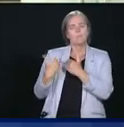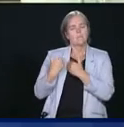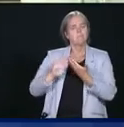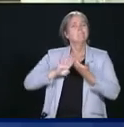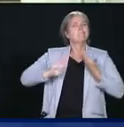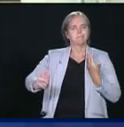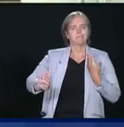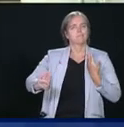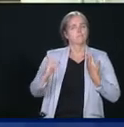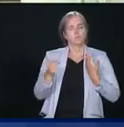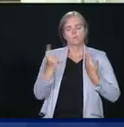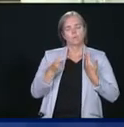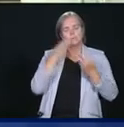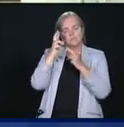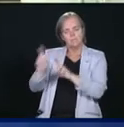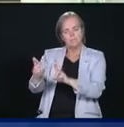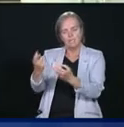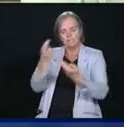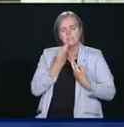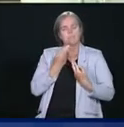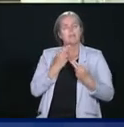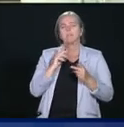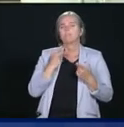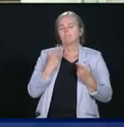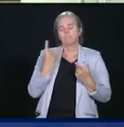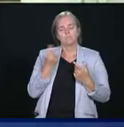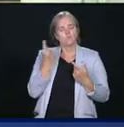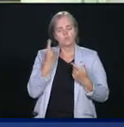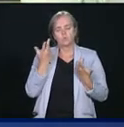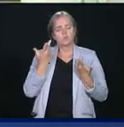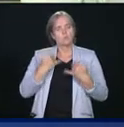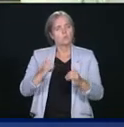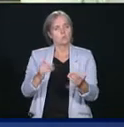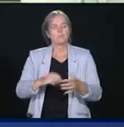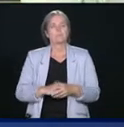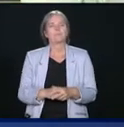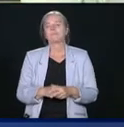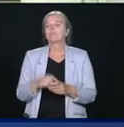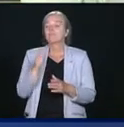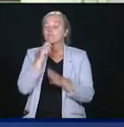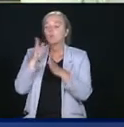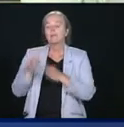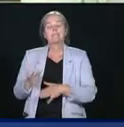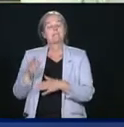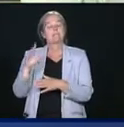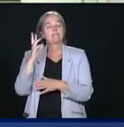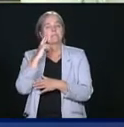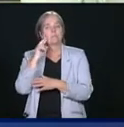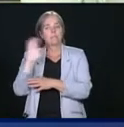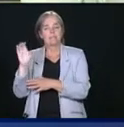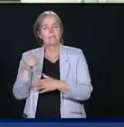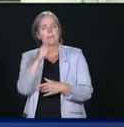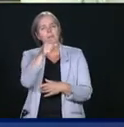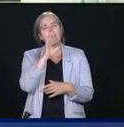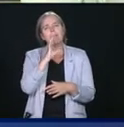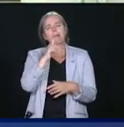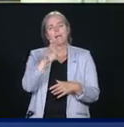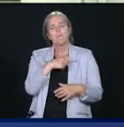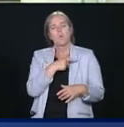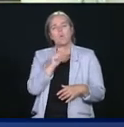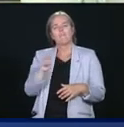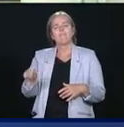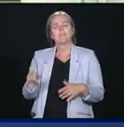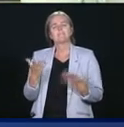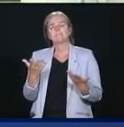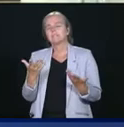Canadiens qui, peu importe leur champ de compétences, éprouvent des besoins. M. vous évoquez le travail des provinces là-dedans. Pouvez nous aider